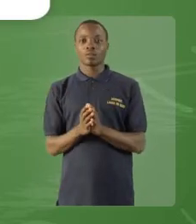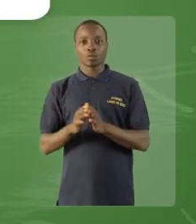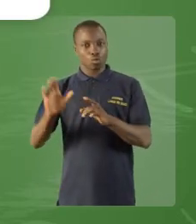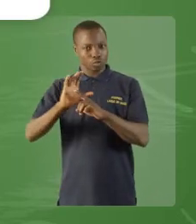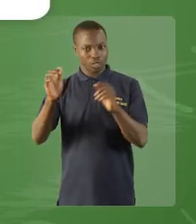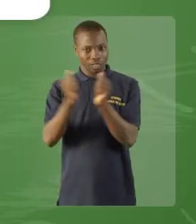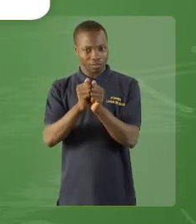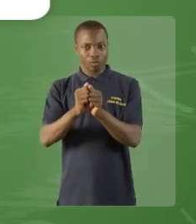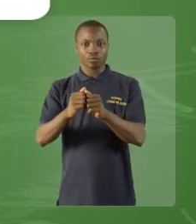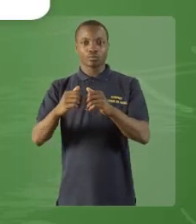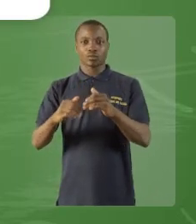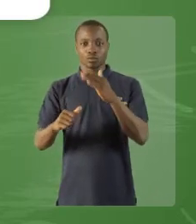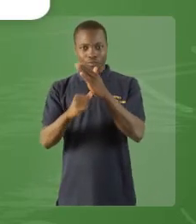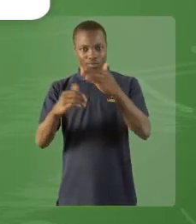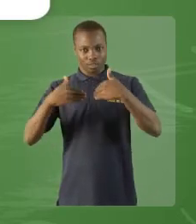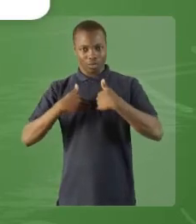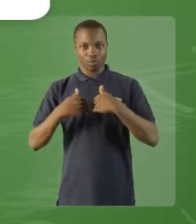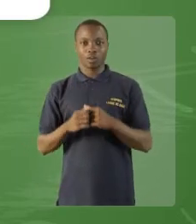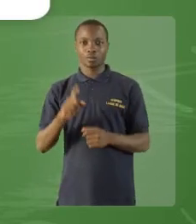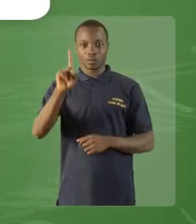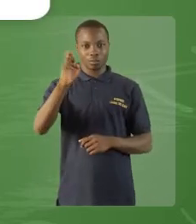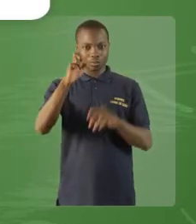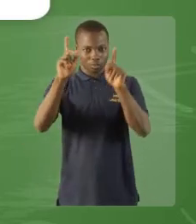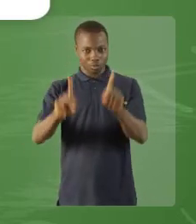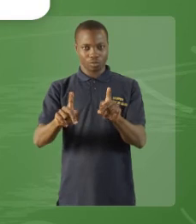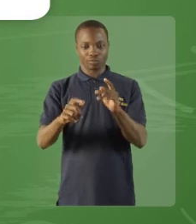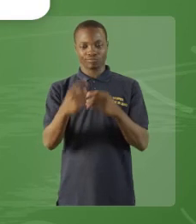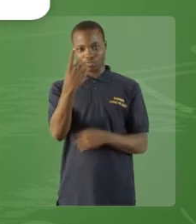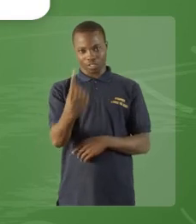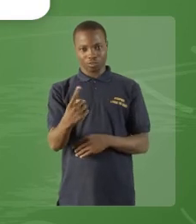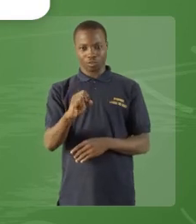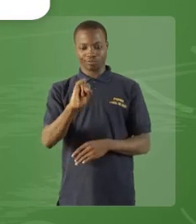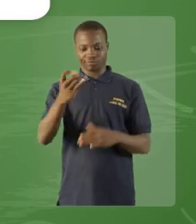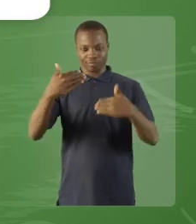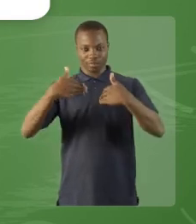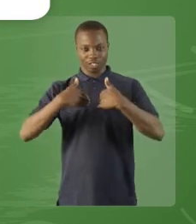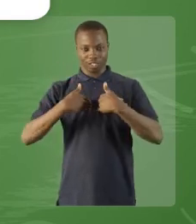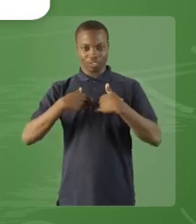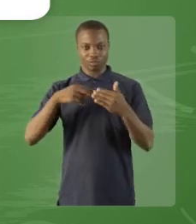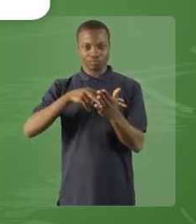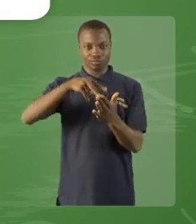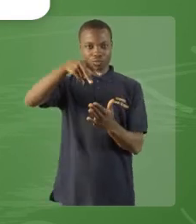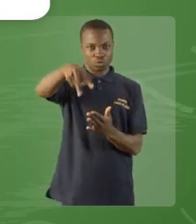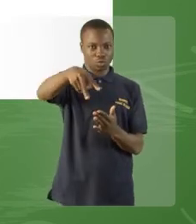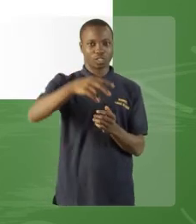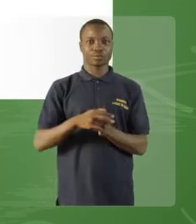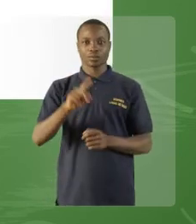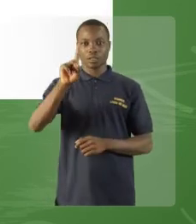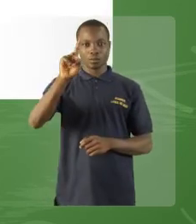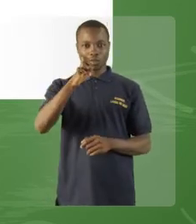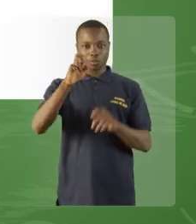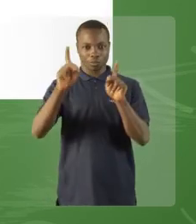Les verbes « sauter » au passé composé de l'indicatif se conjuguent avec l'auxiliaire « avoir ».